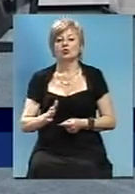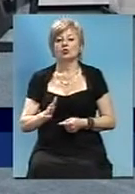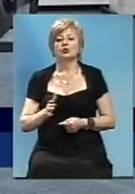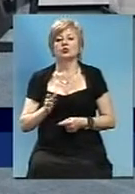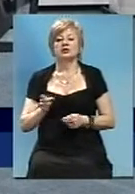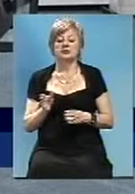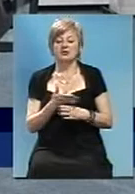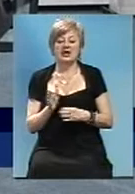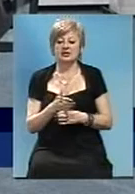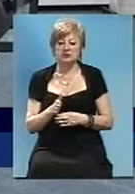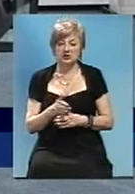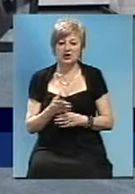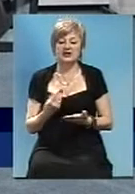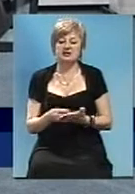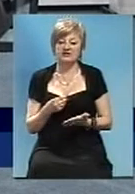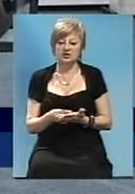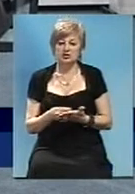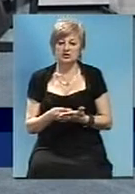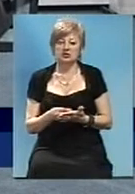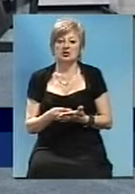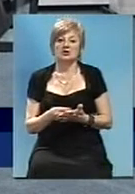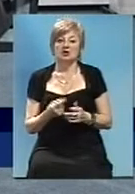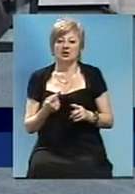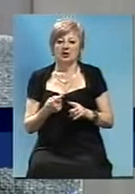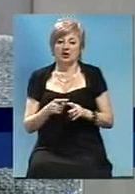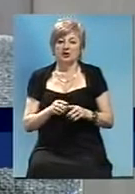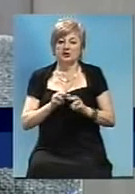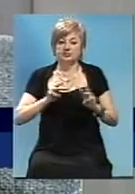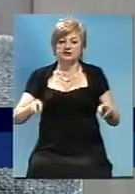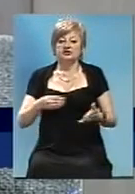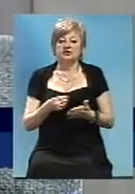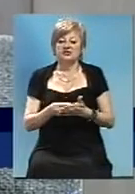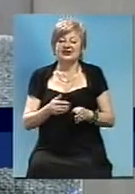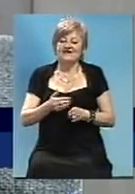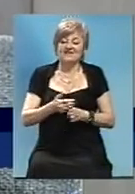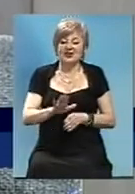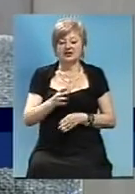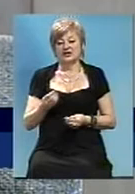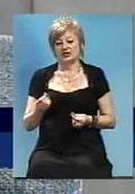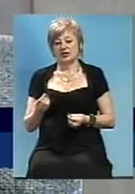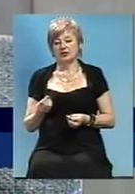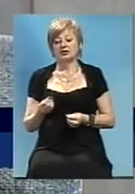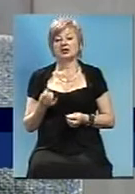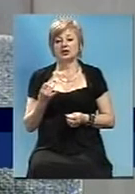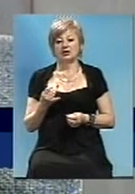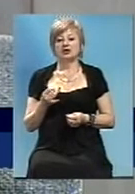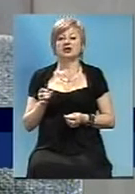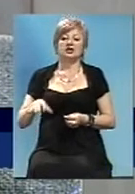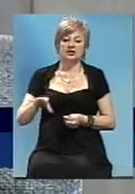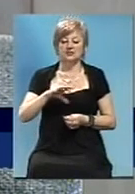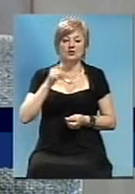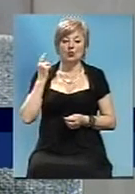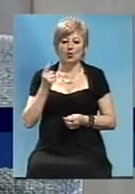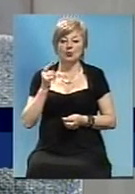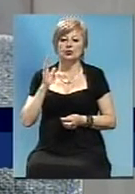перераспределятися фінансування, Міністерство фінансів виділить определений ресурс, тоді на всі області будуть